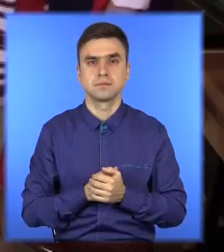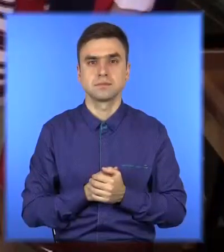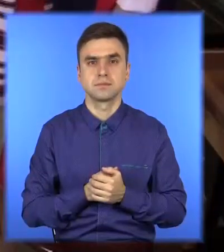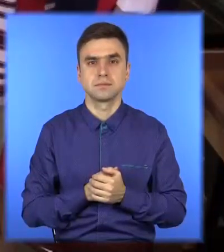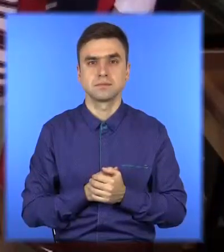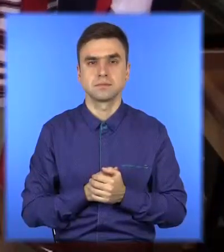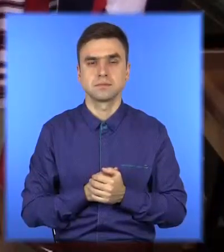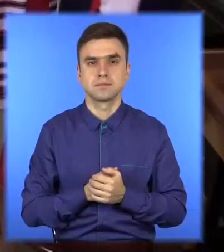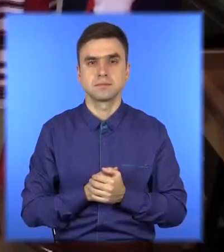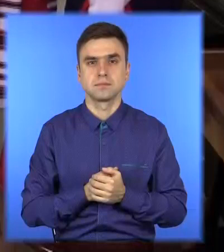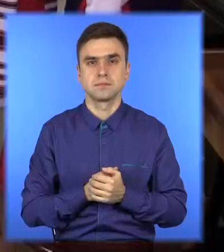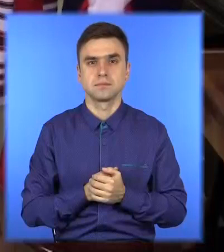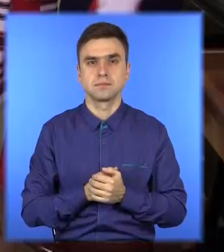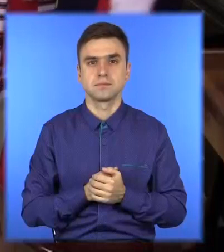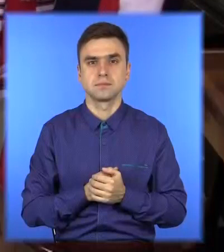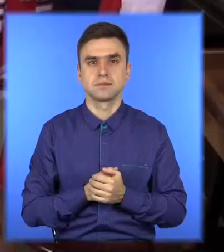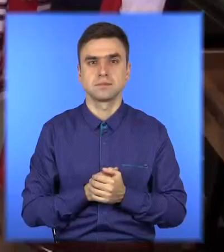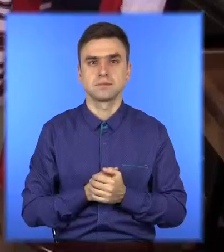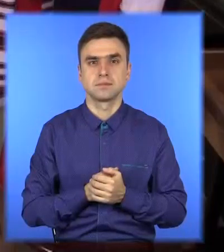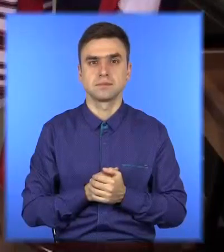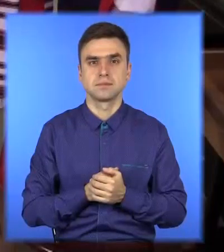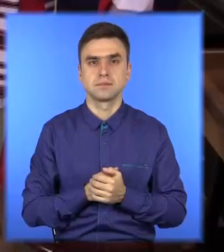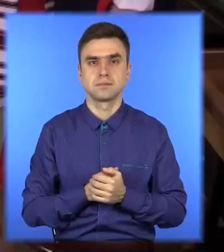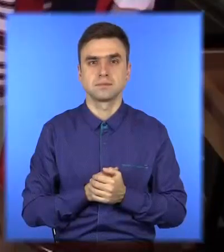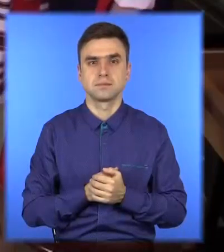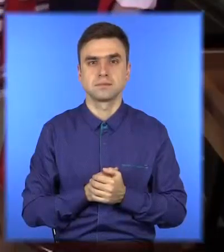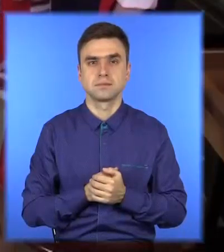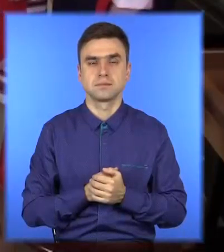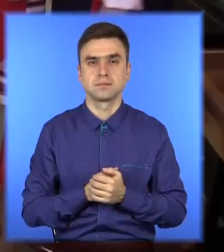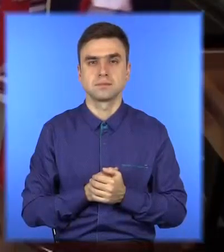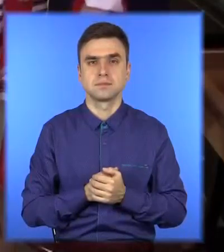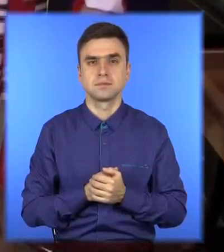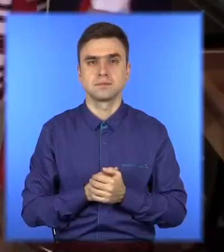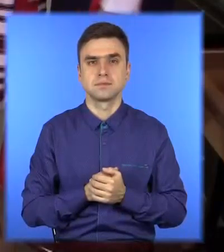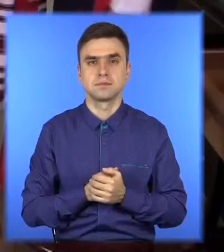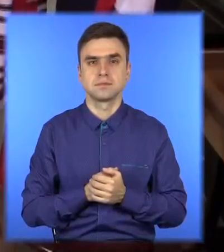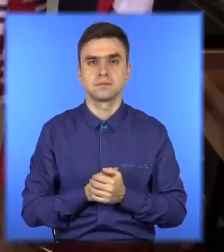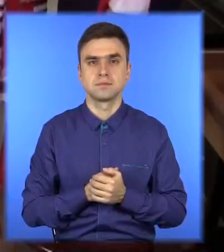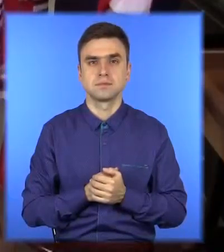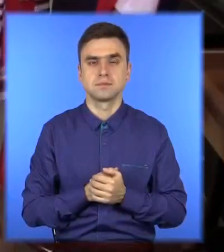Мові реті, мові реті, реті,